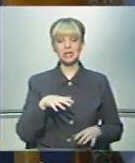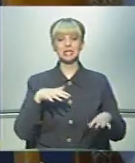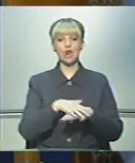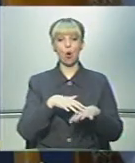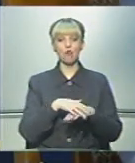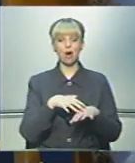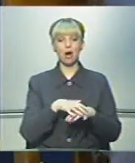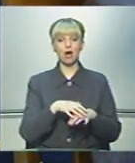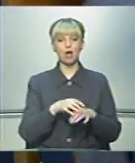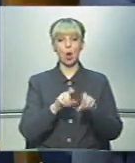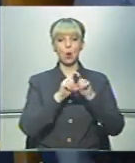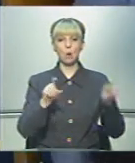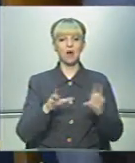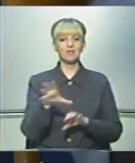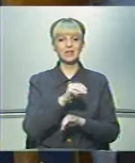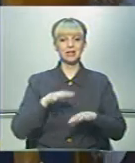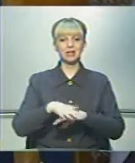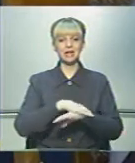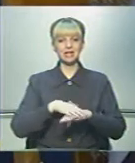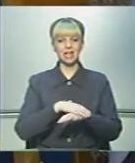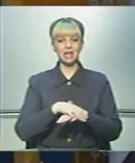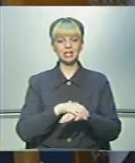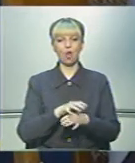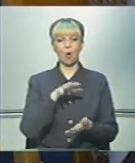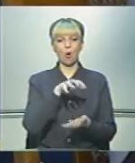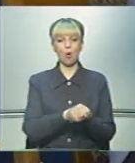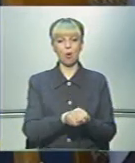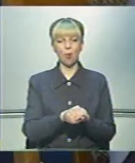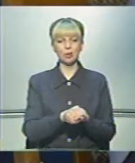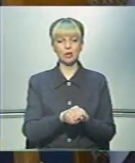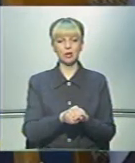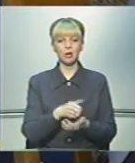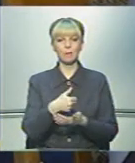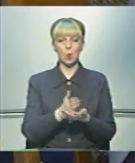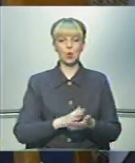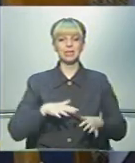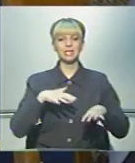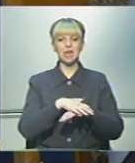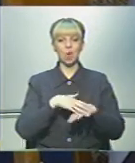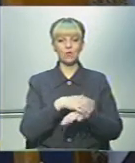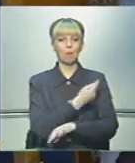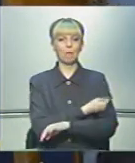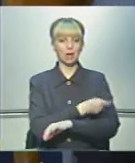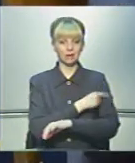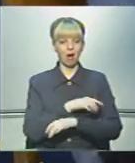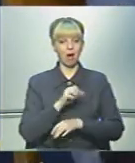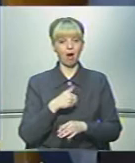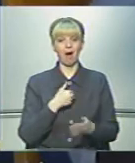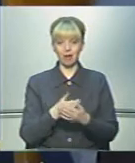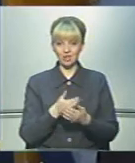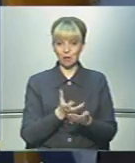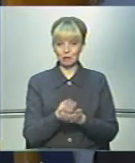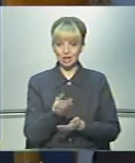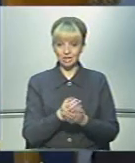компанія. Тобто все населення практично охоплено послухами страхової медицини, а активними